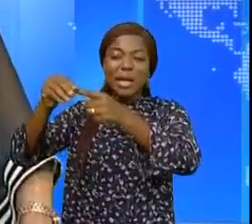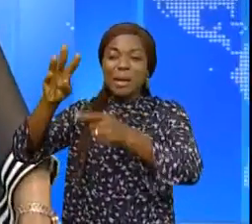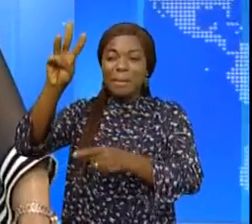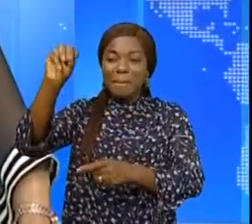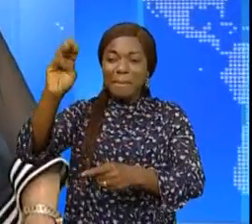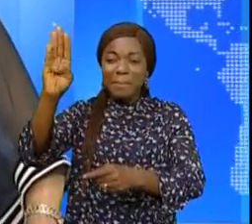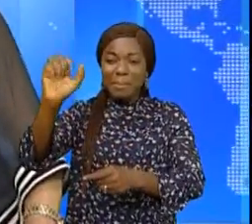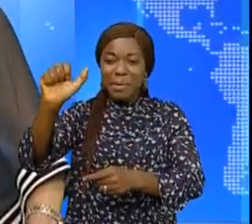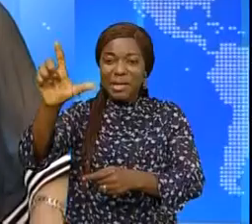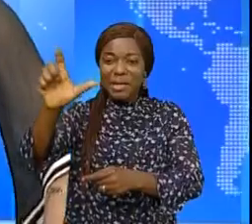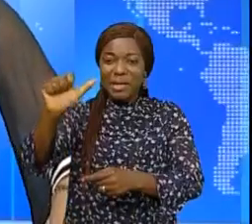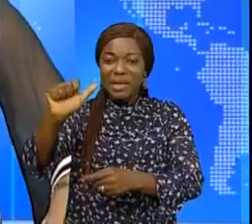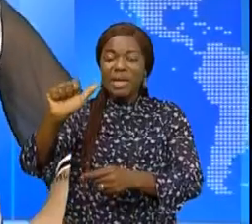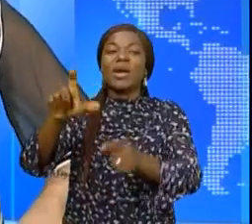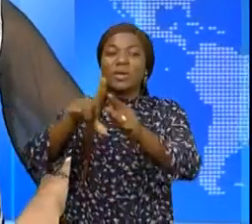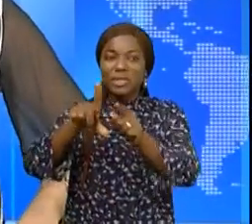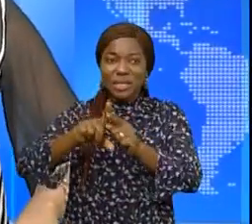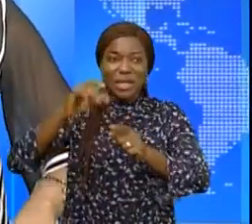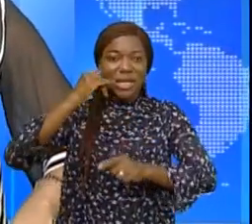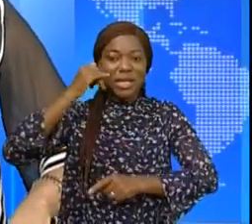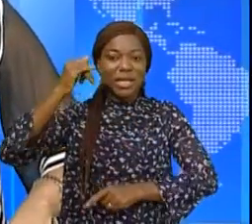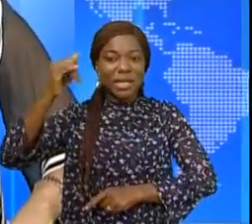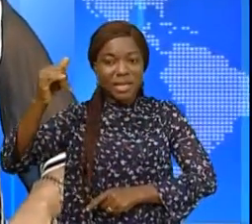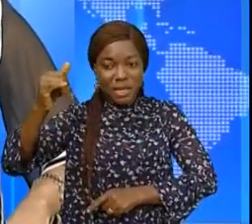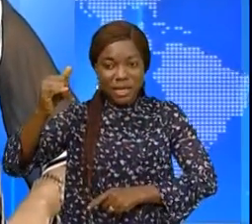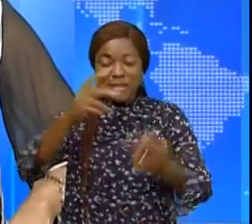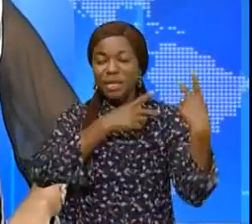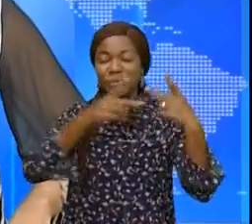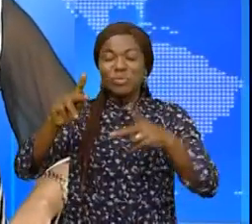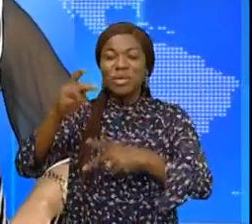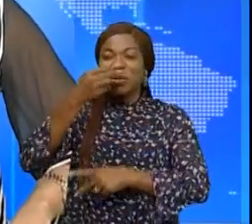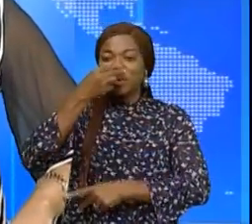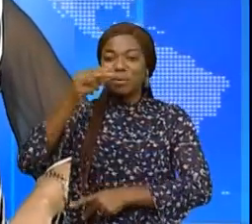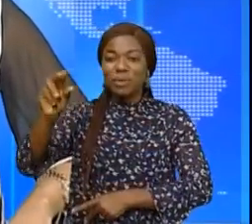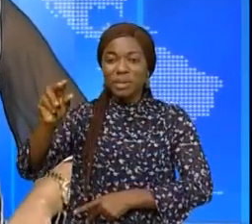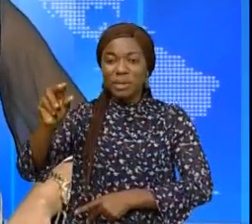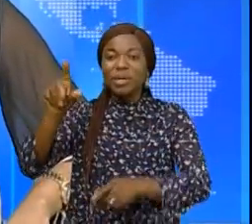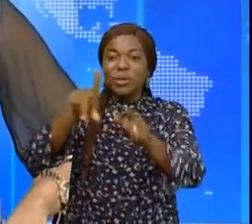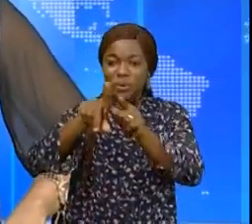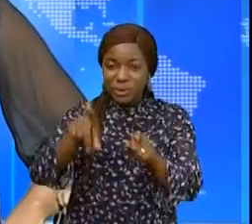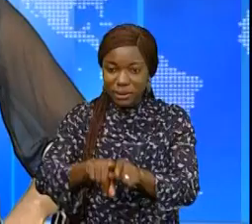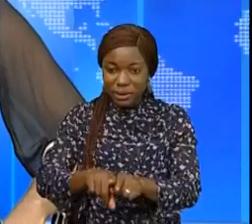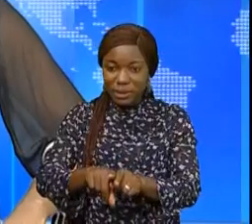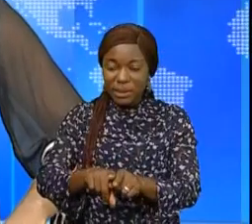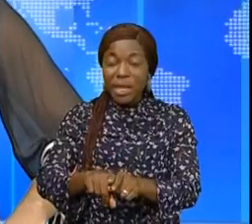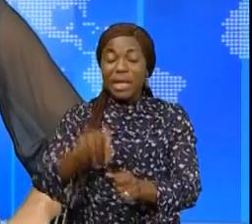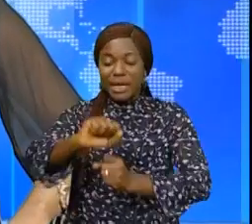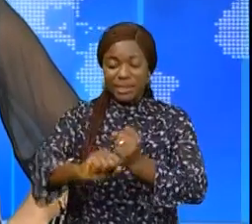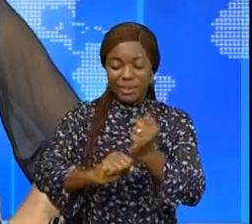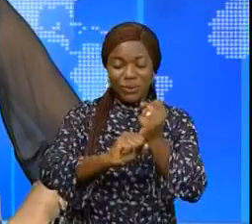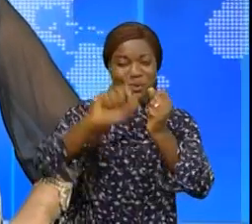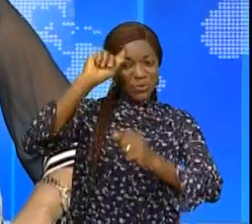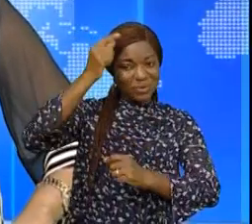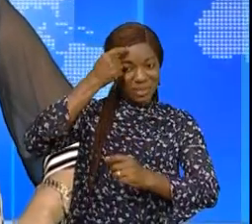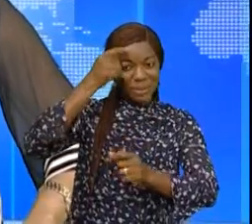-Kaïj, qui va nous appeler d'un moment à l'autre depuis Goma. Pendant ces temps, l'assistance du gouvernement